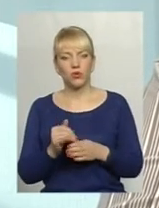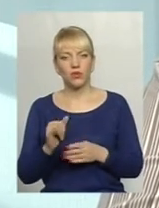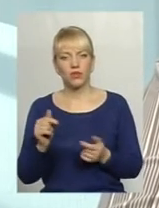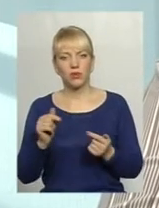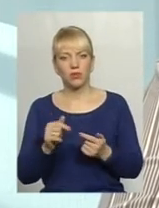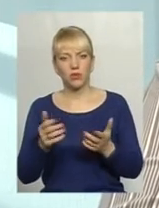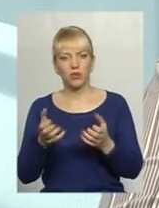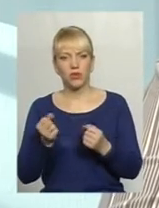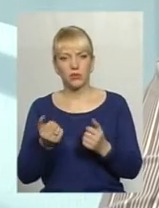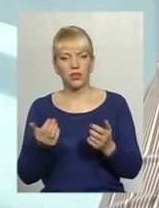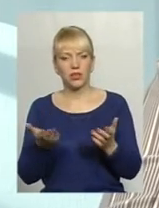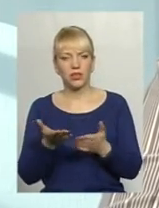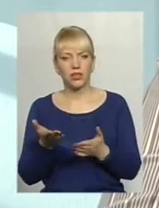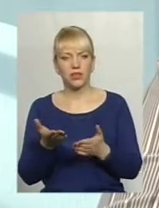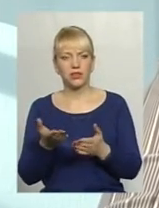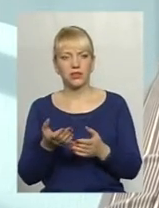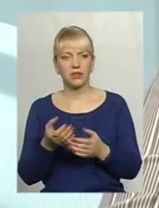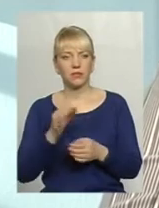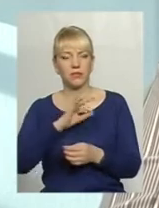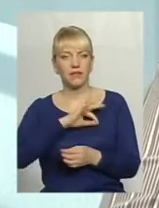отримати певні якісь привілеї.